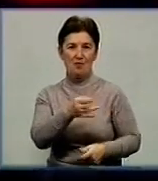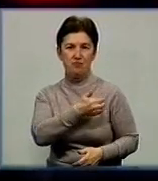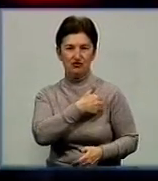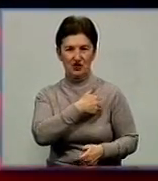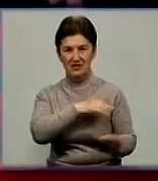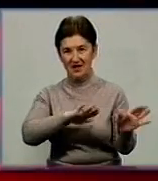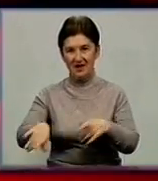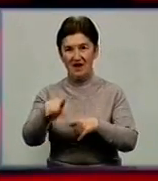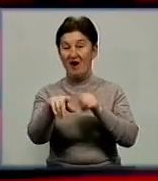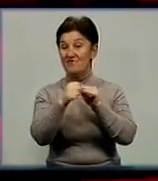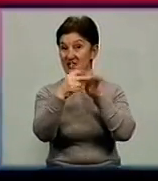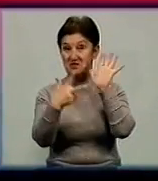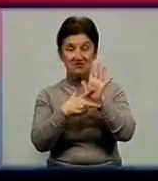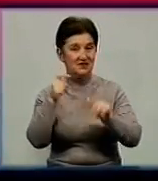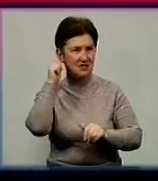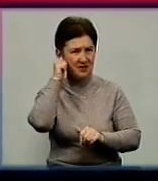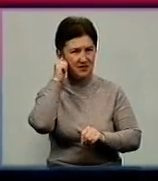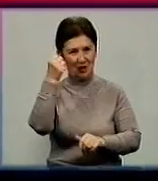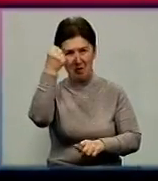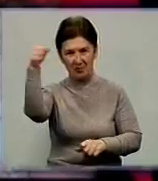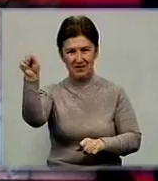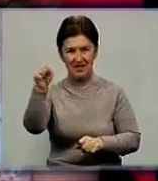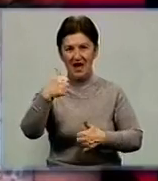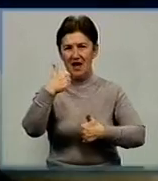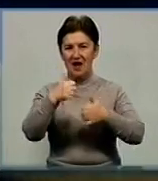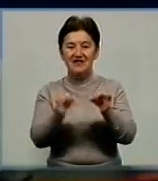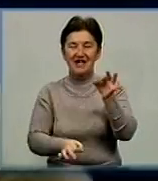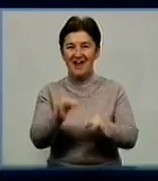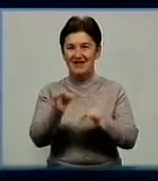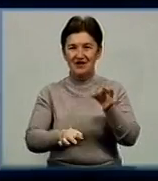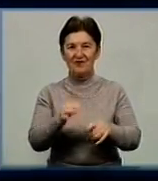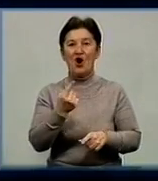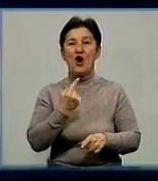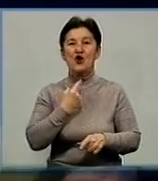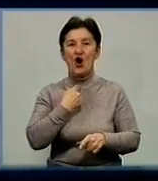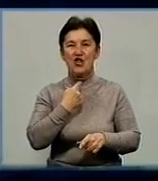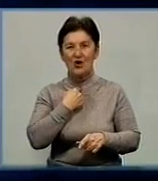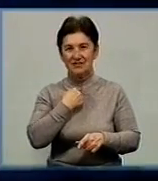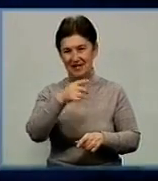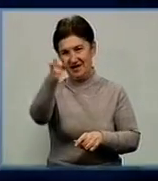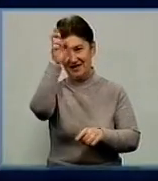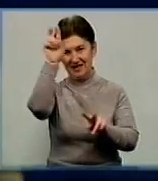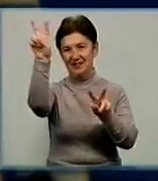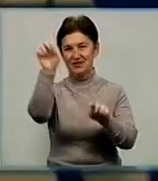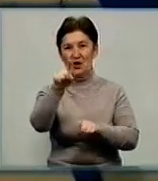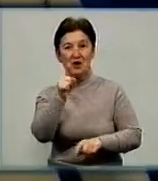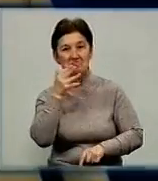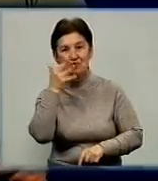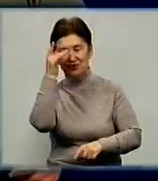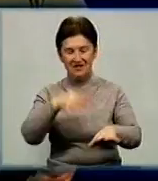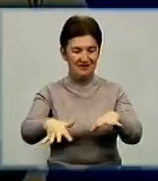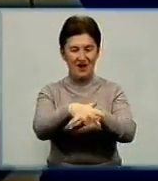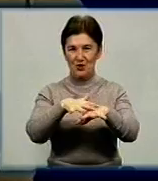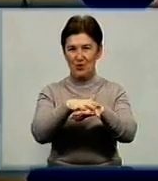18-річний кіровоградець підкорив тренерів співочого шоу «Голос країни». Тенор-самоучка мріє стати народним